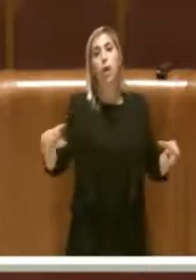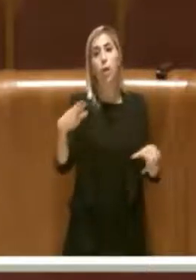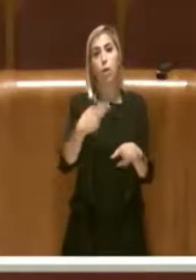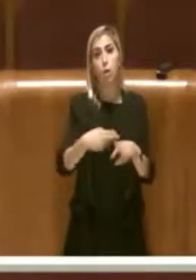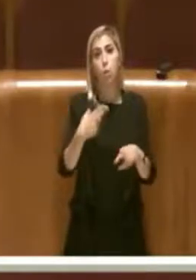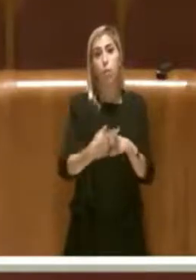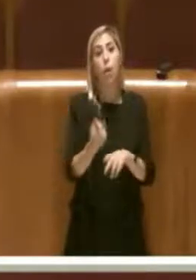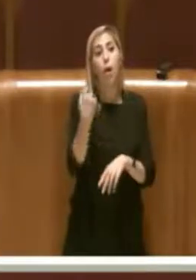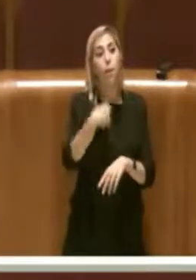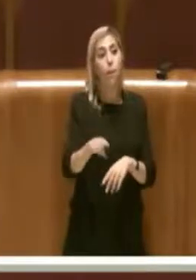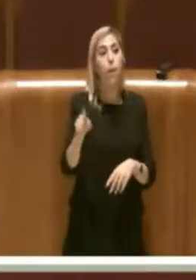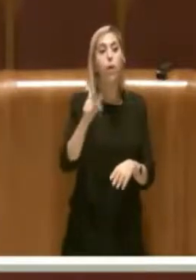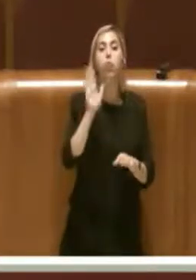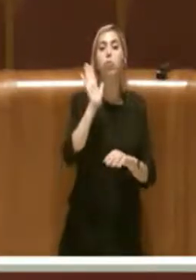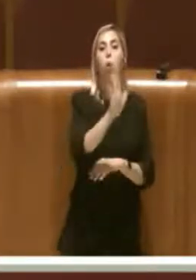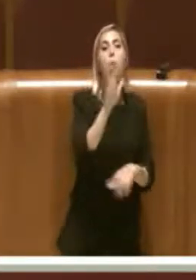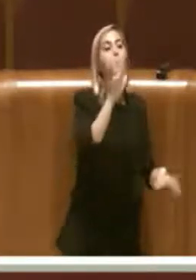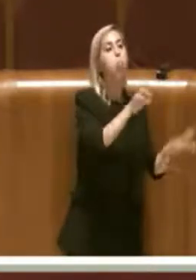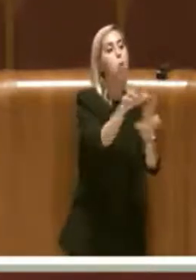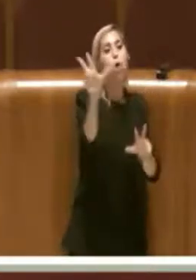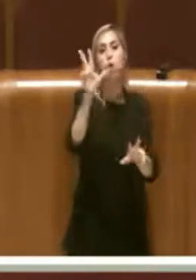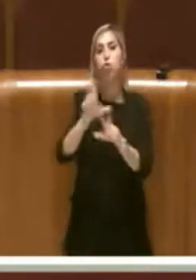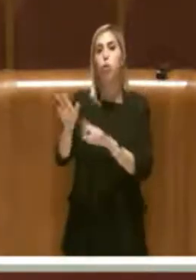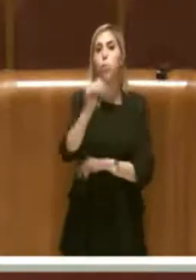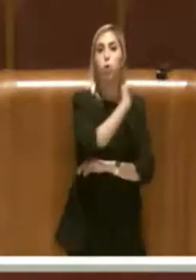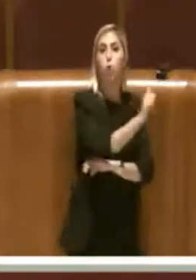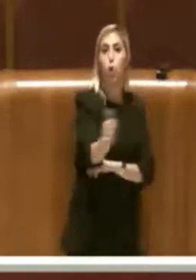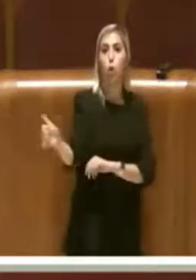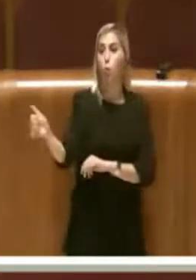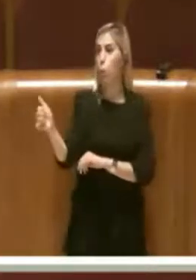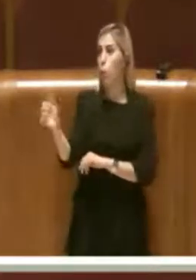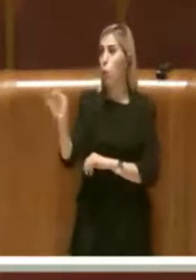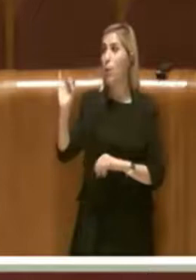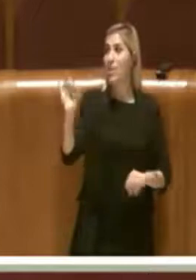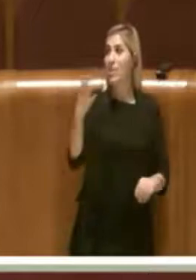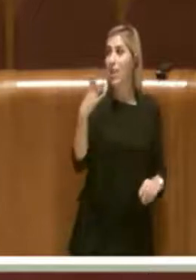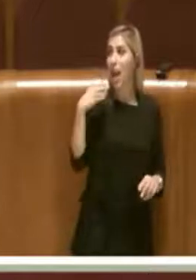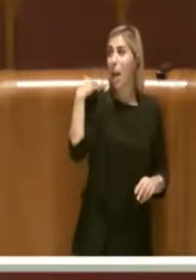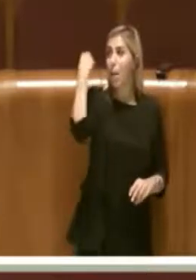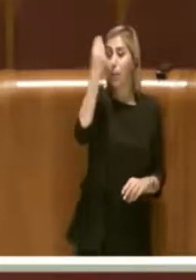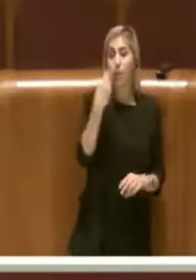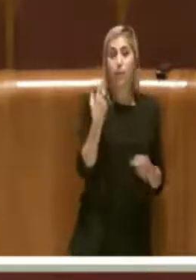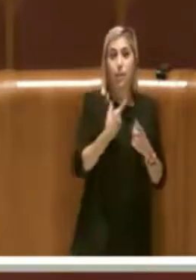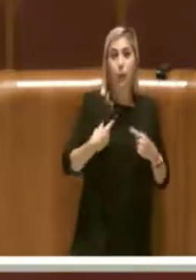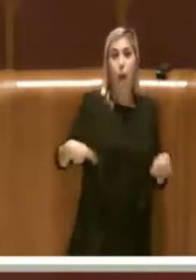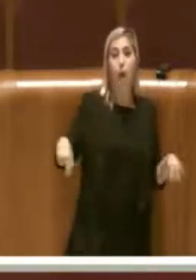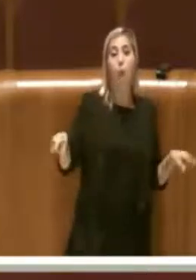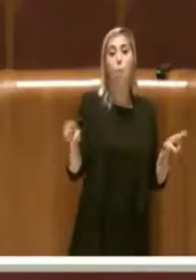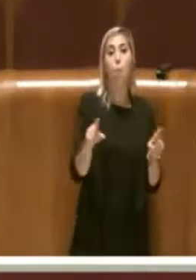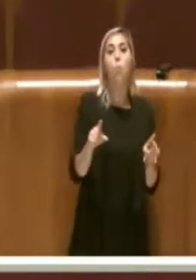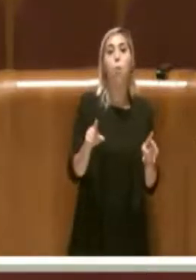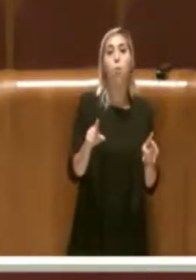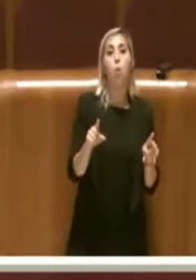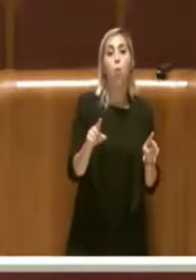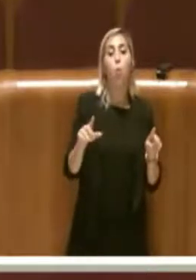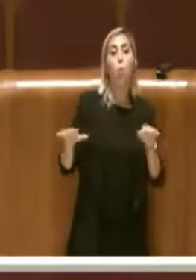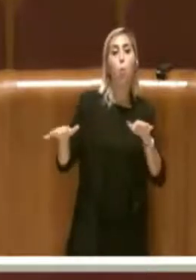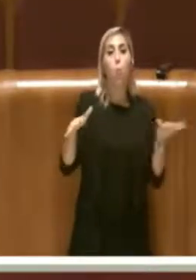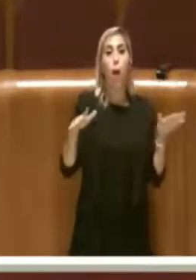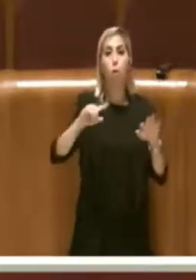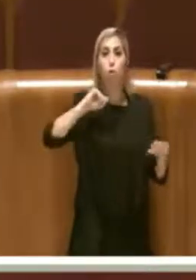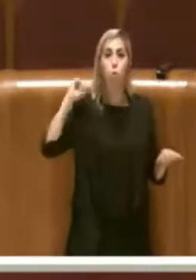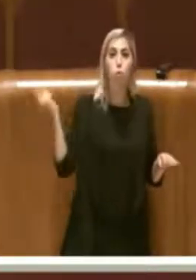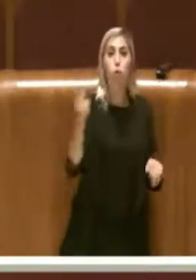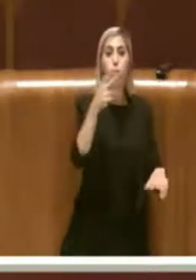e per i suoi municipi. Se si pensa che in quasi tutti